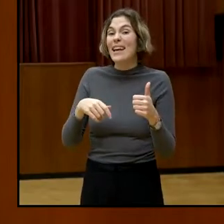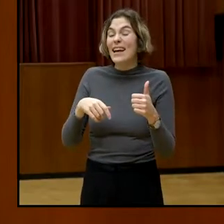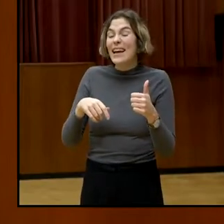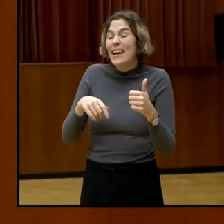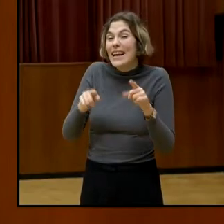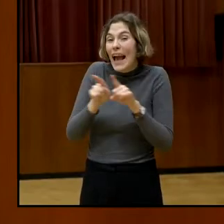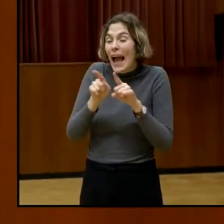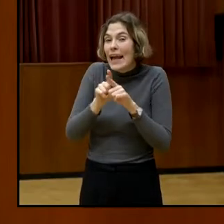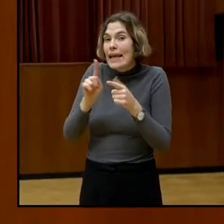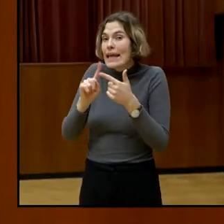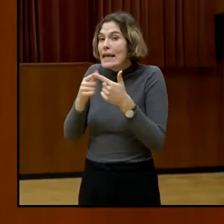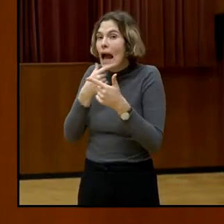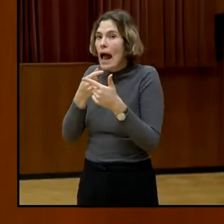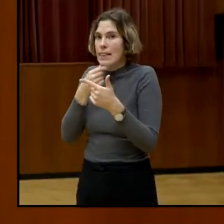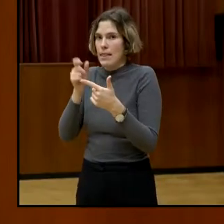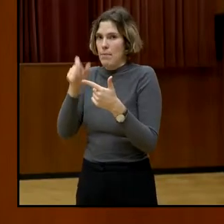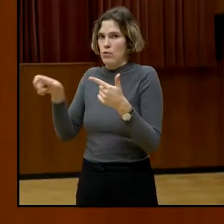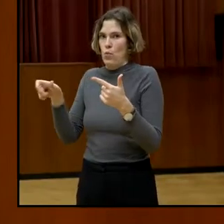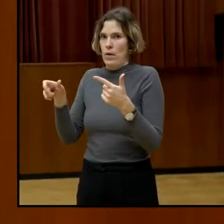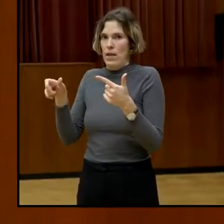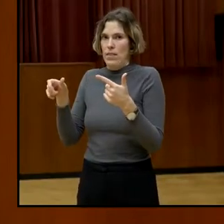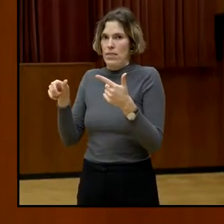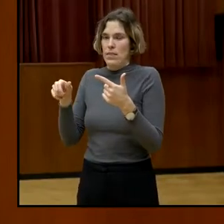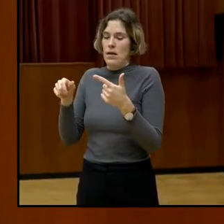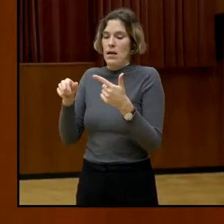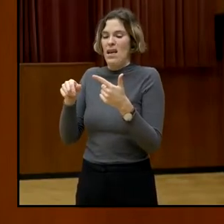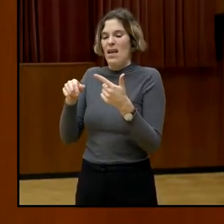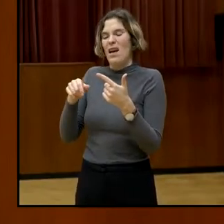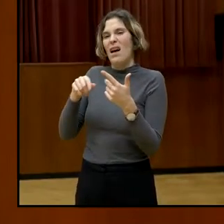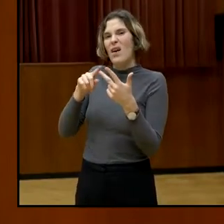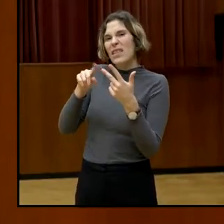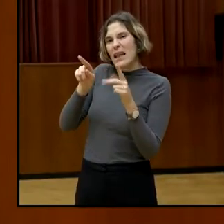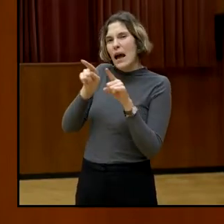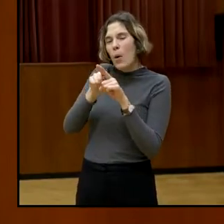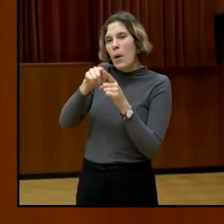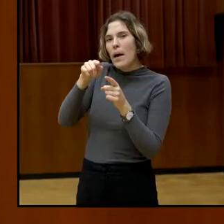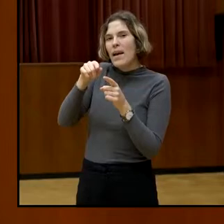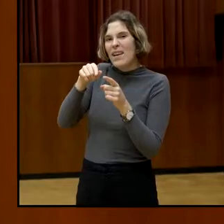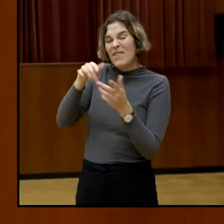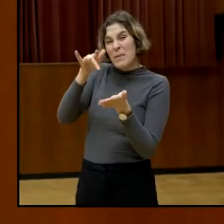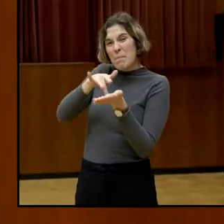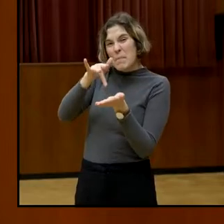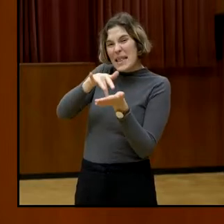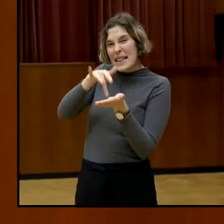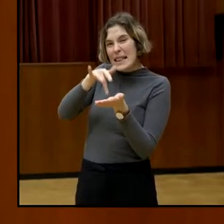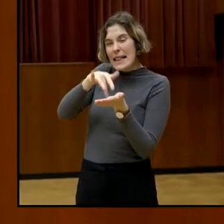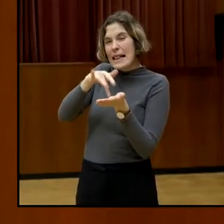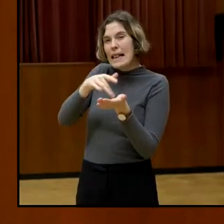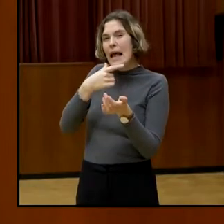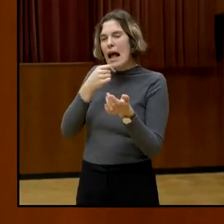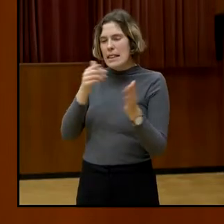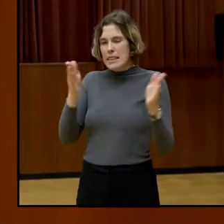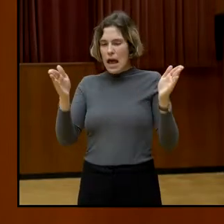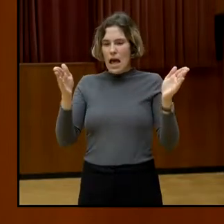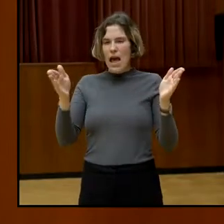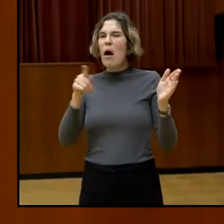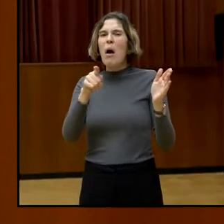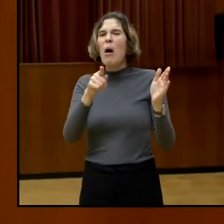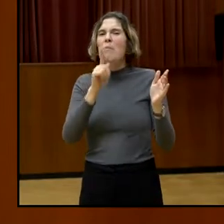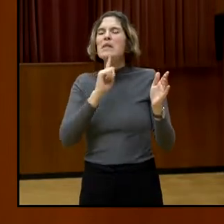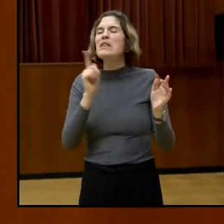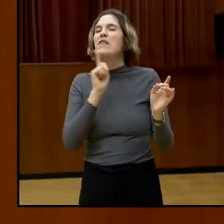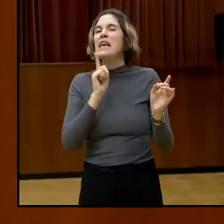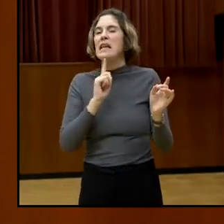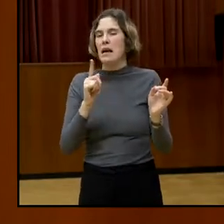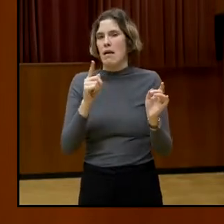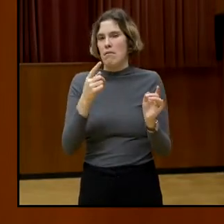Olden. und der Mittelteil ist um einen geringen Prozentanteil weniger einsam. Und diese Einsamkeit ist aber nicht, dass jemand zu Hause